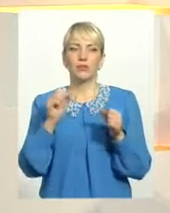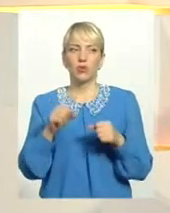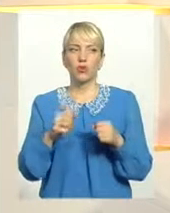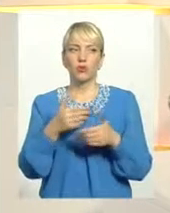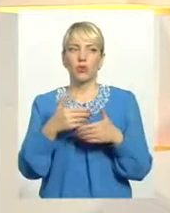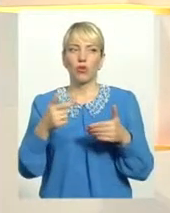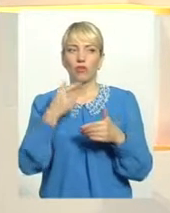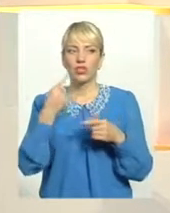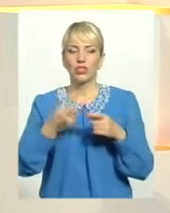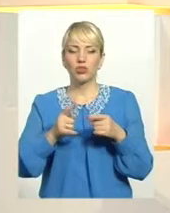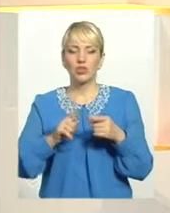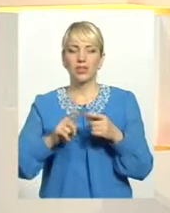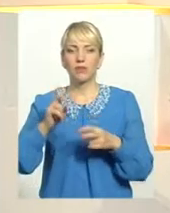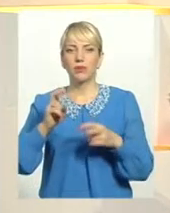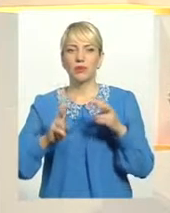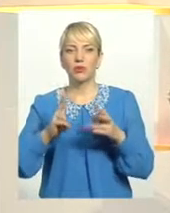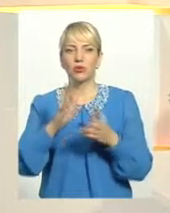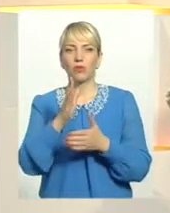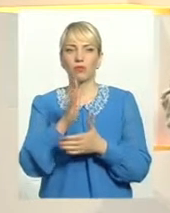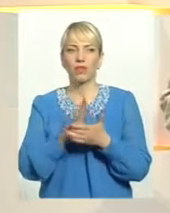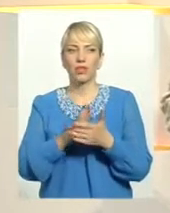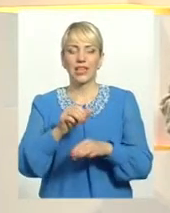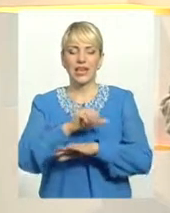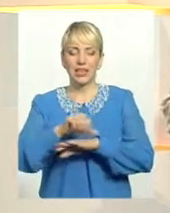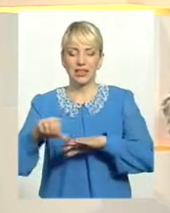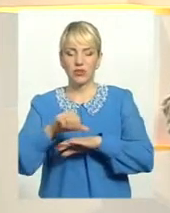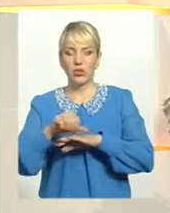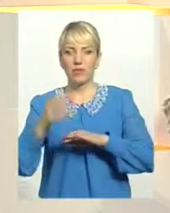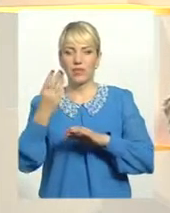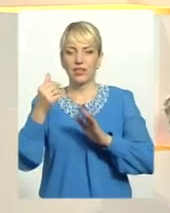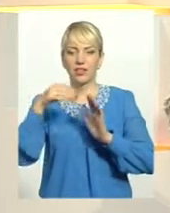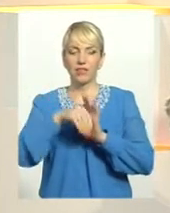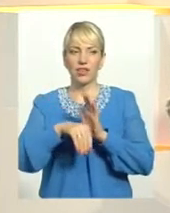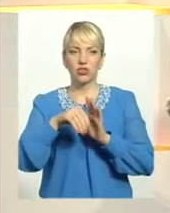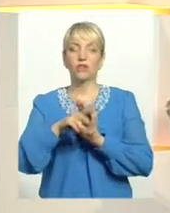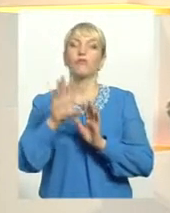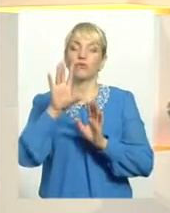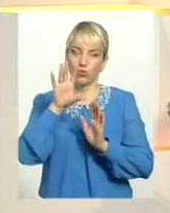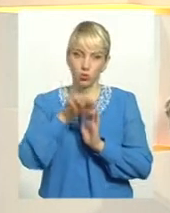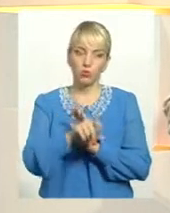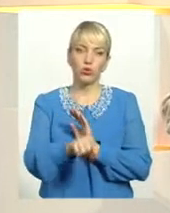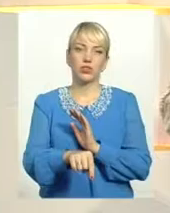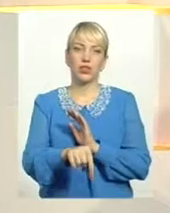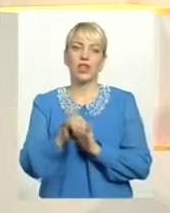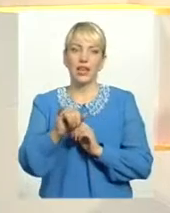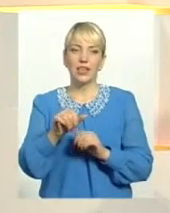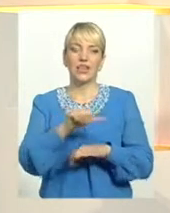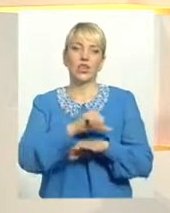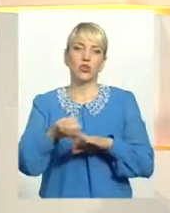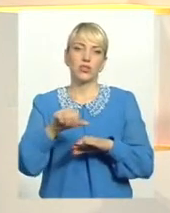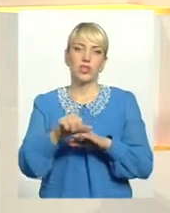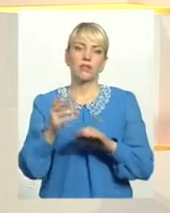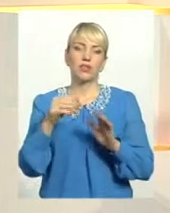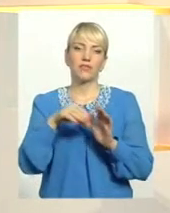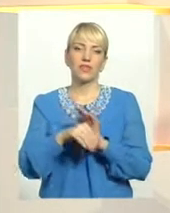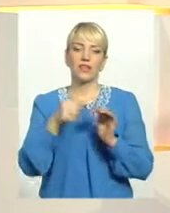підприємства, які мають іноземних інвесторів? В тому числі. В тому числі і іноземних інвесторів.